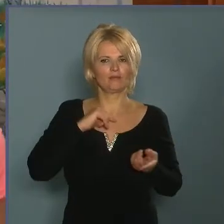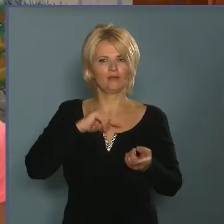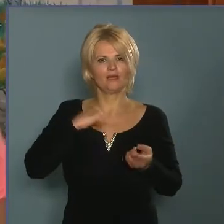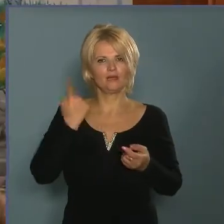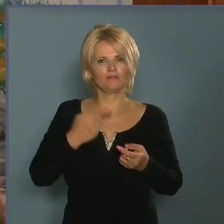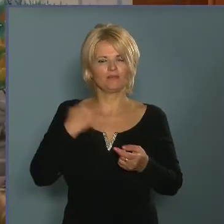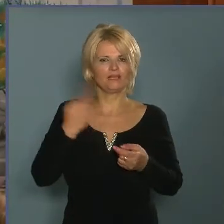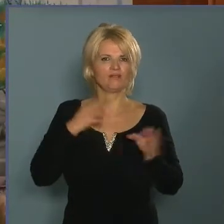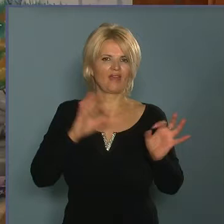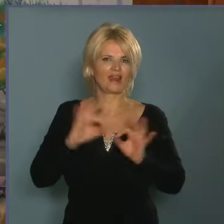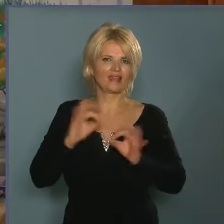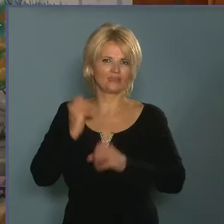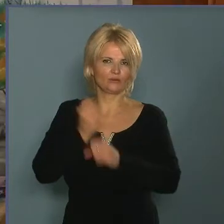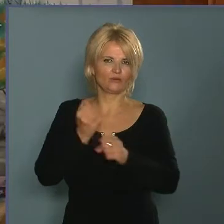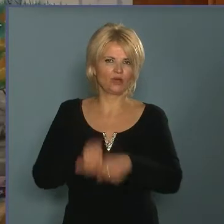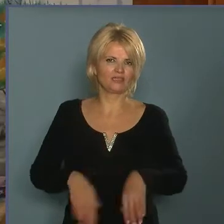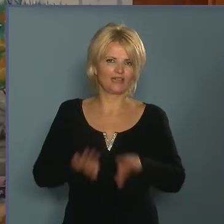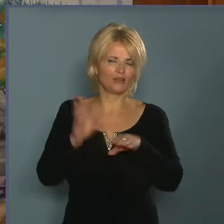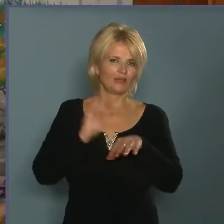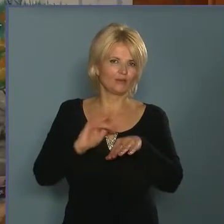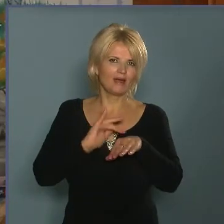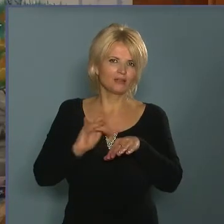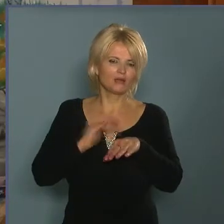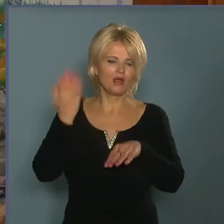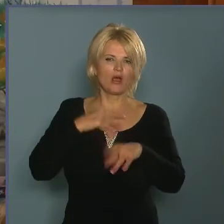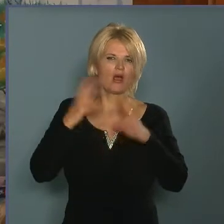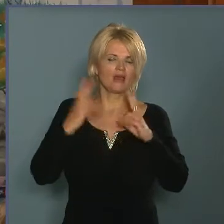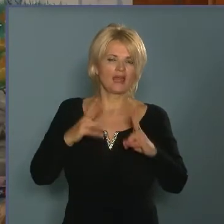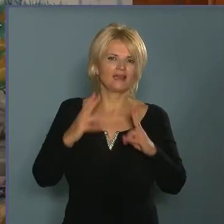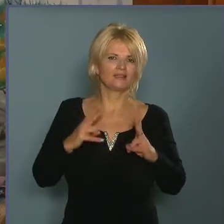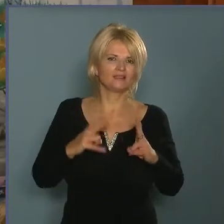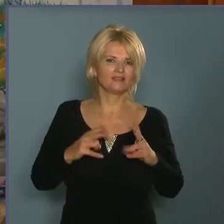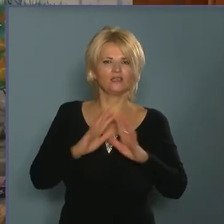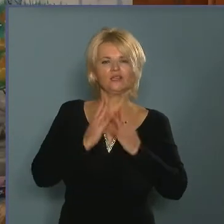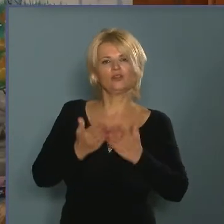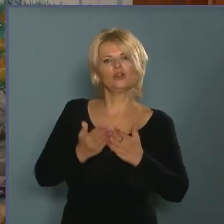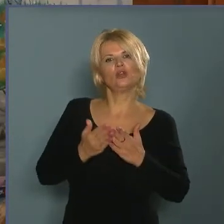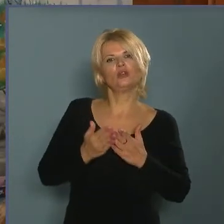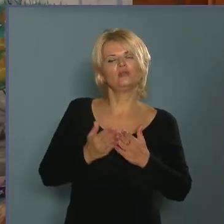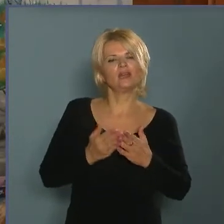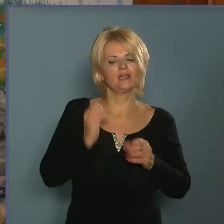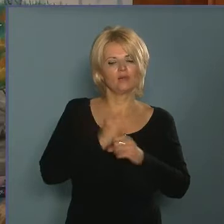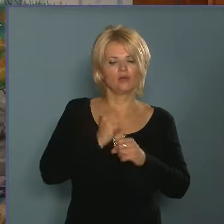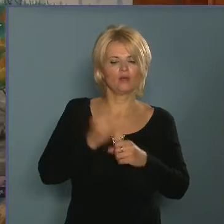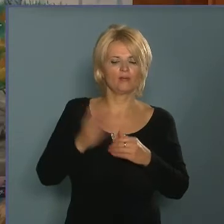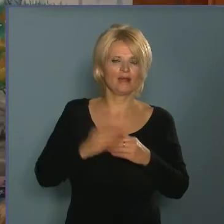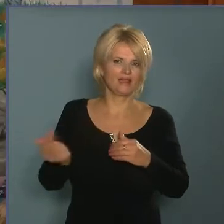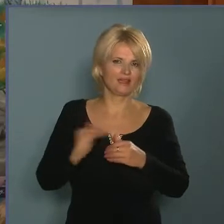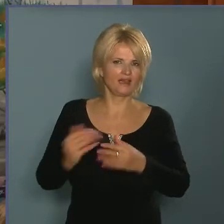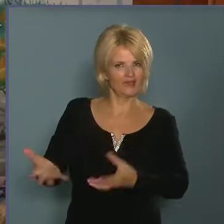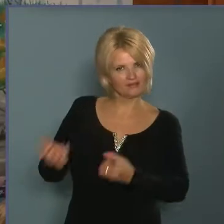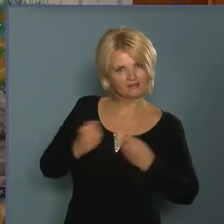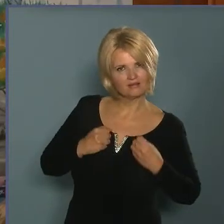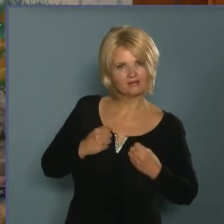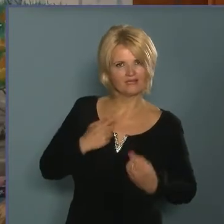erre, és már kipróbáltuk. Illetve hát, amint lehetőségem lesz a könyvtári munka mellett elkapni egy gyereknek a kezét, hogy erre játszunk, akkor azonnal